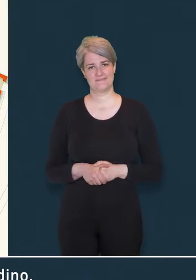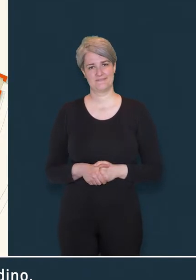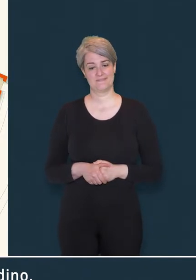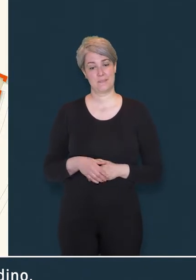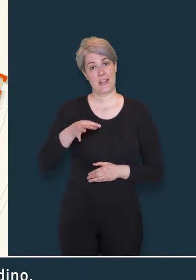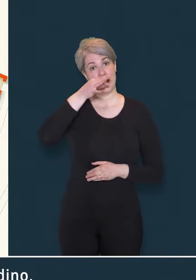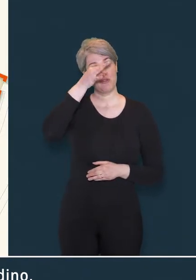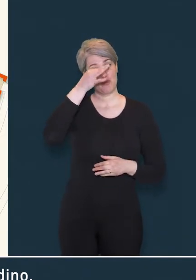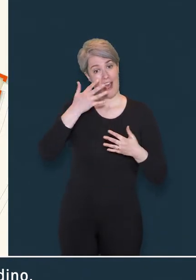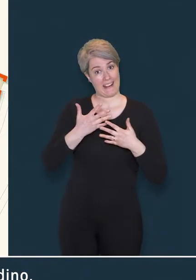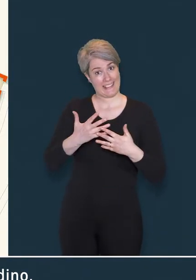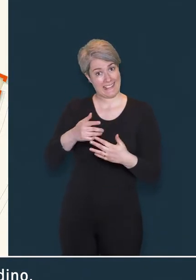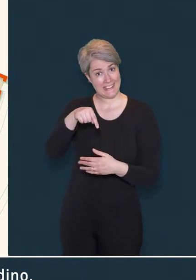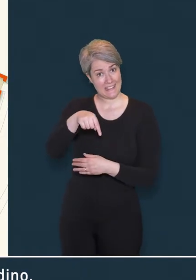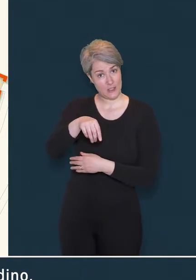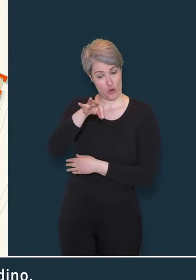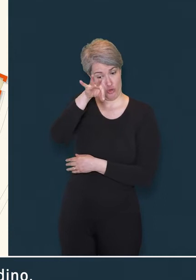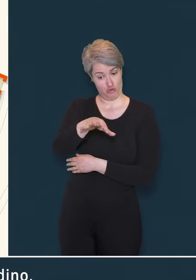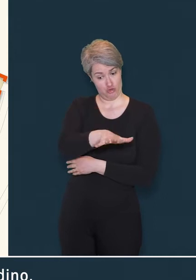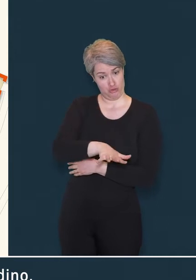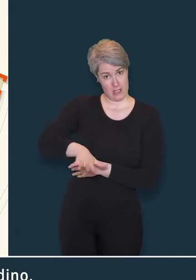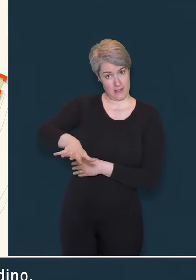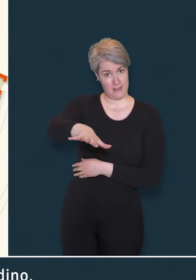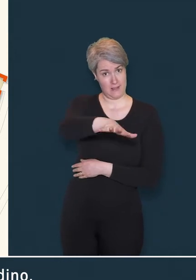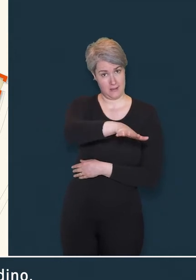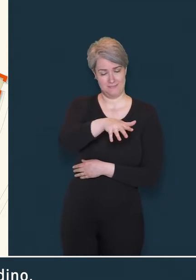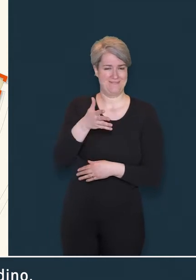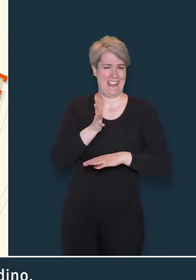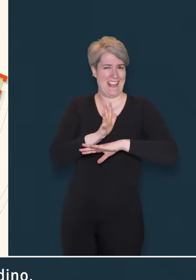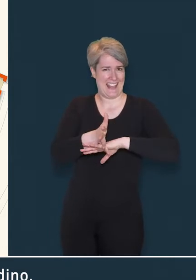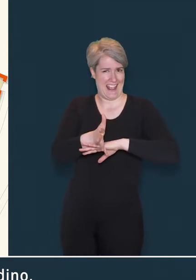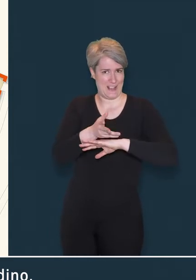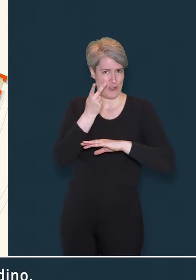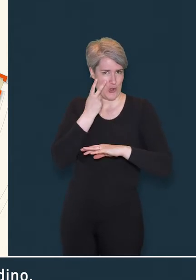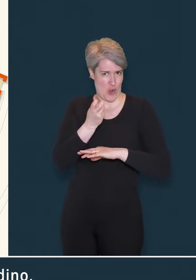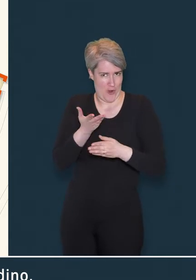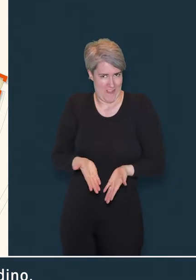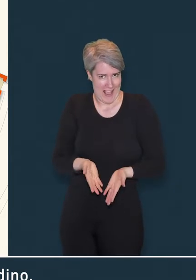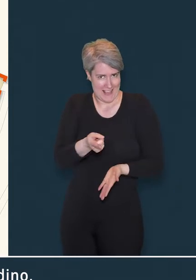Nell'area centrale del giardino, all'ingresso della quale ti trovi ora,